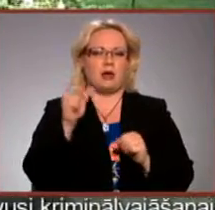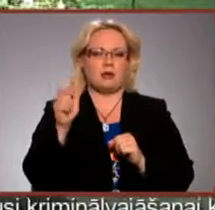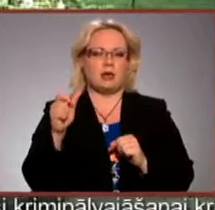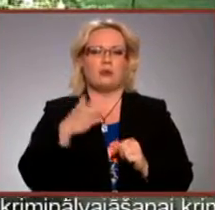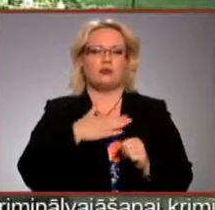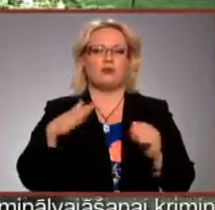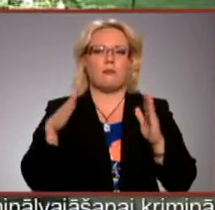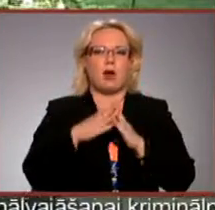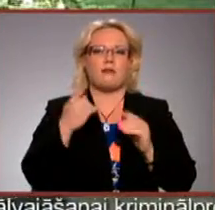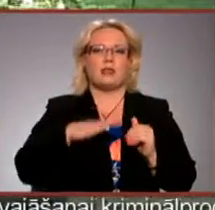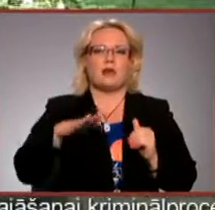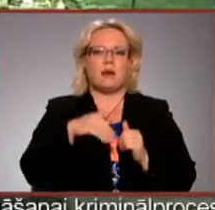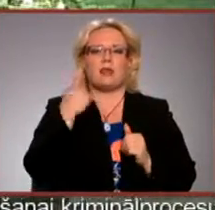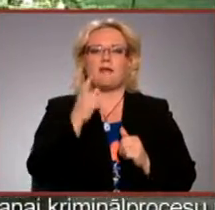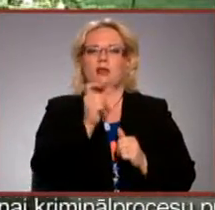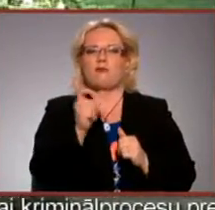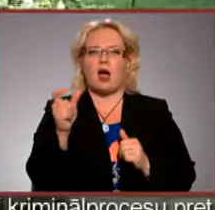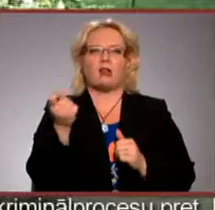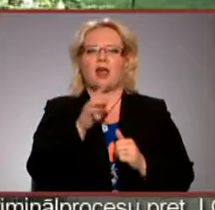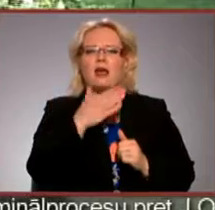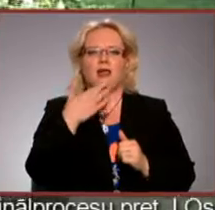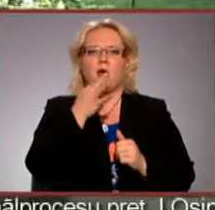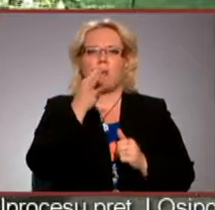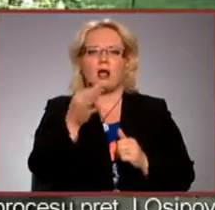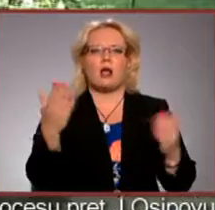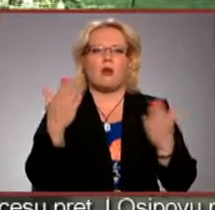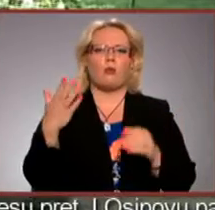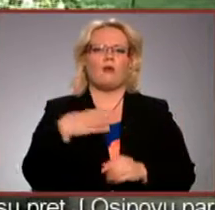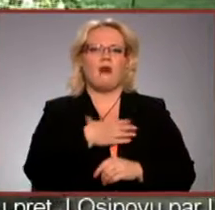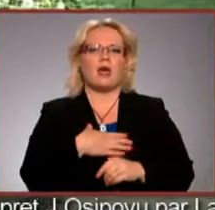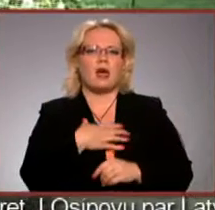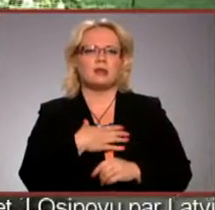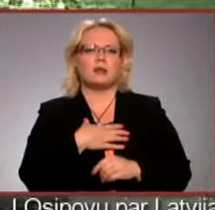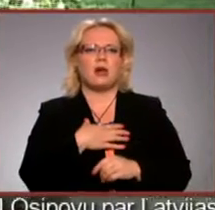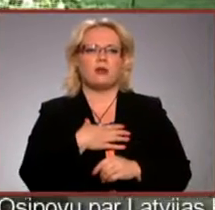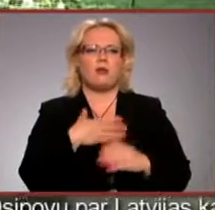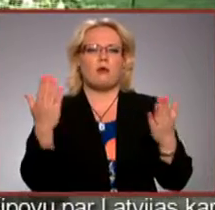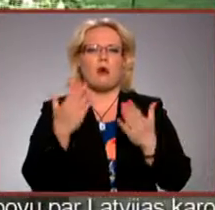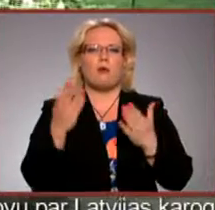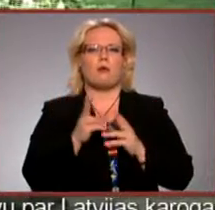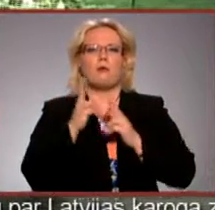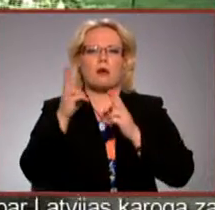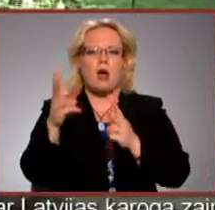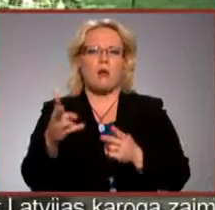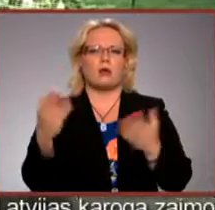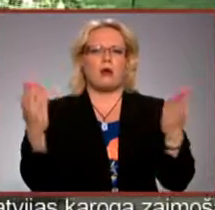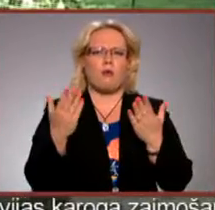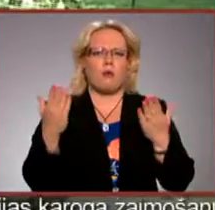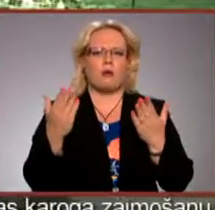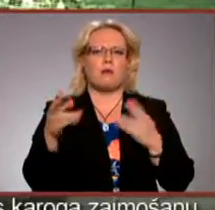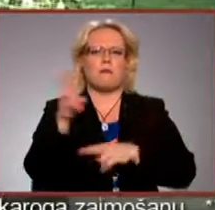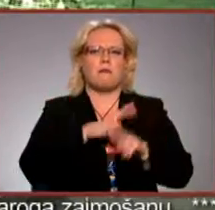pat ne ar vienu vārdu, nekad ne viens nav pateicis, ka kaut kur vajadzētu braukt, kaut kur nezinu, kur